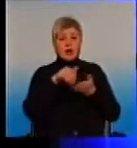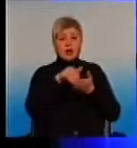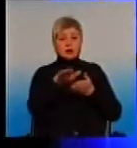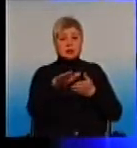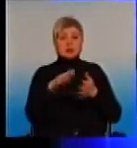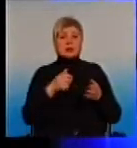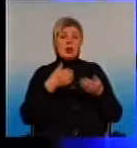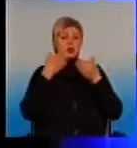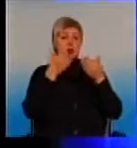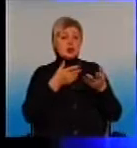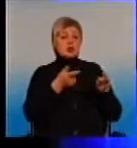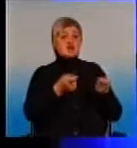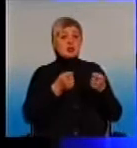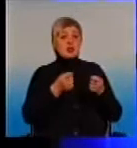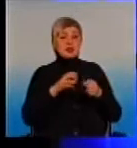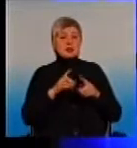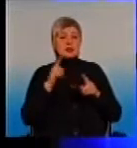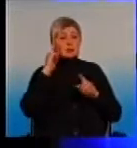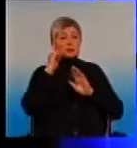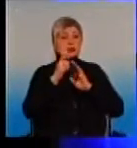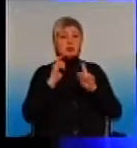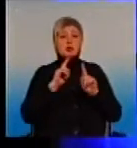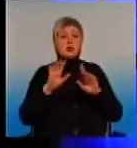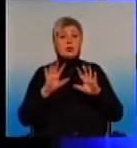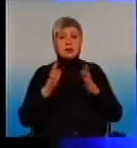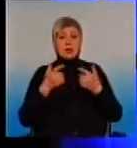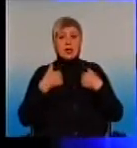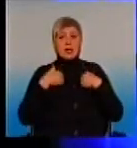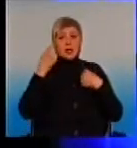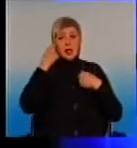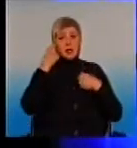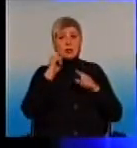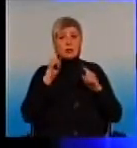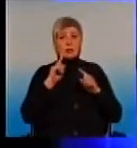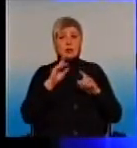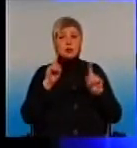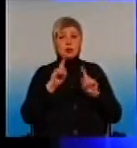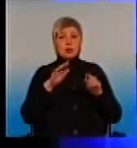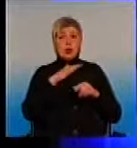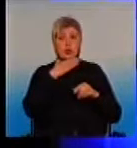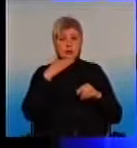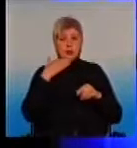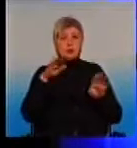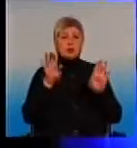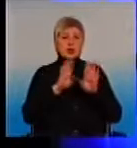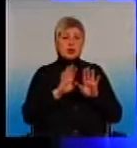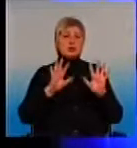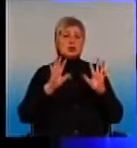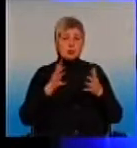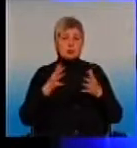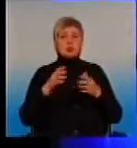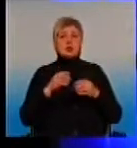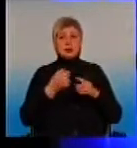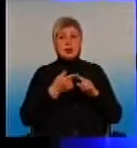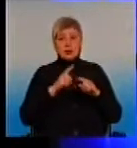администрацію, розумієте, що відбувається. Але я не думаю, що багато таких буде случаїв. Вони будут, це